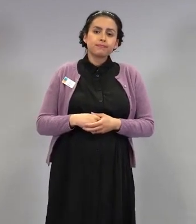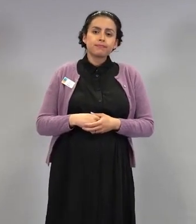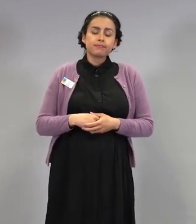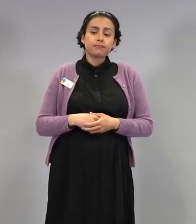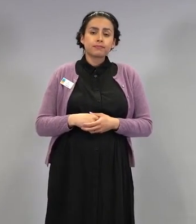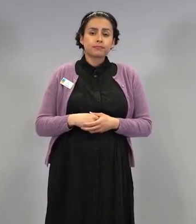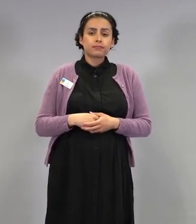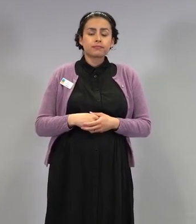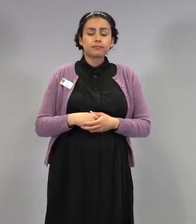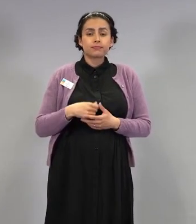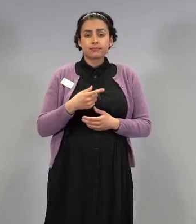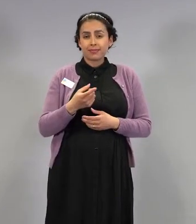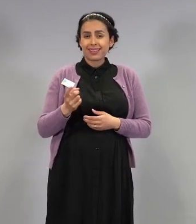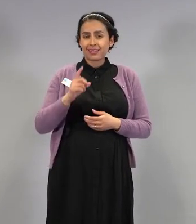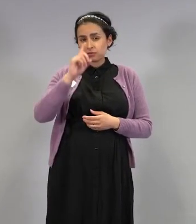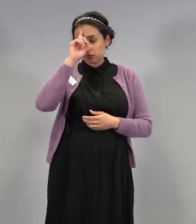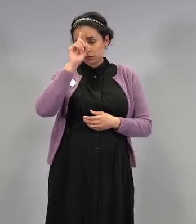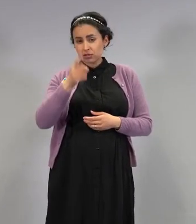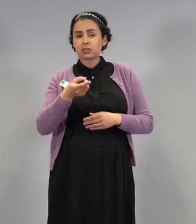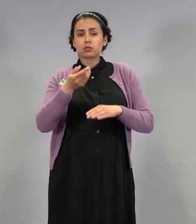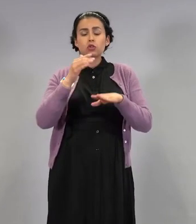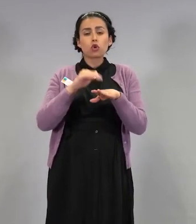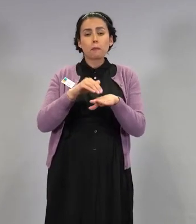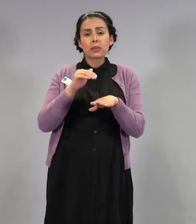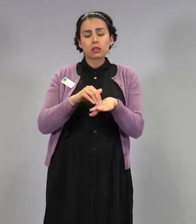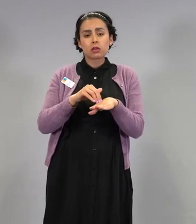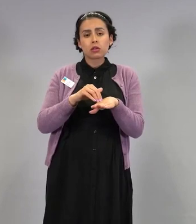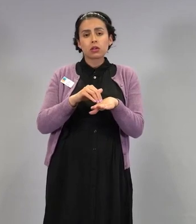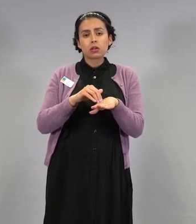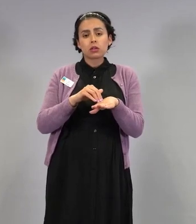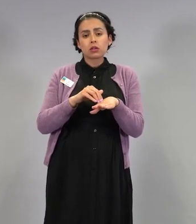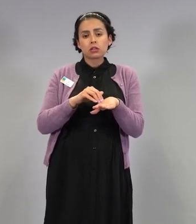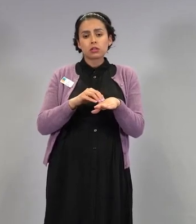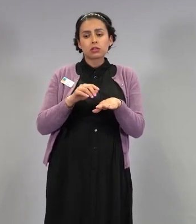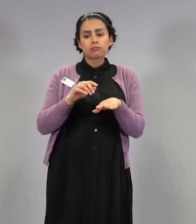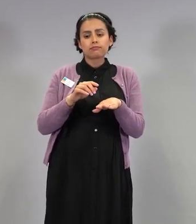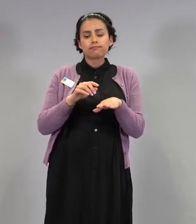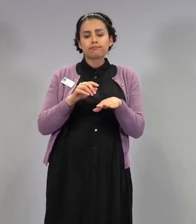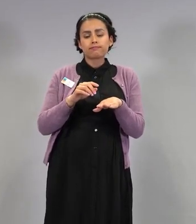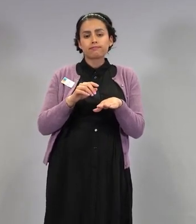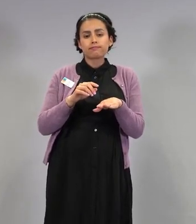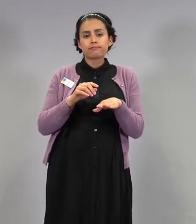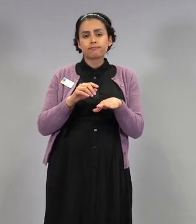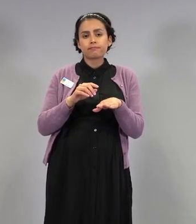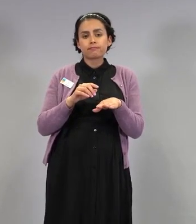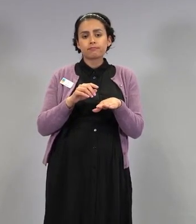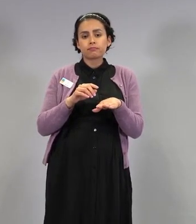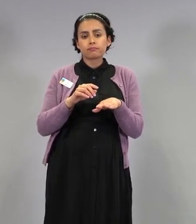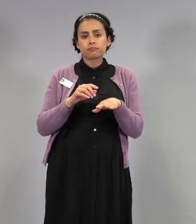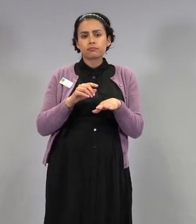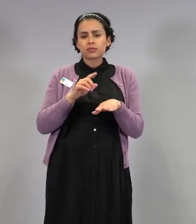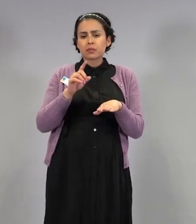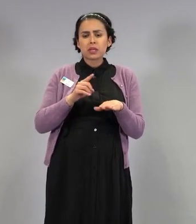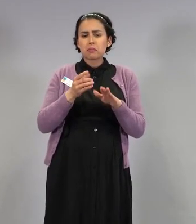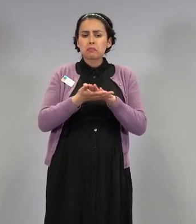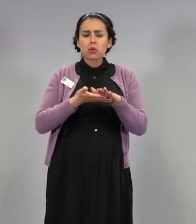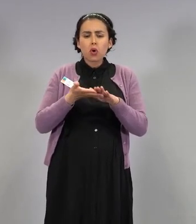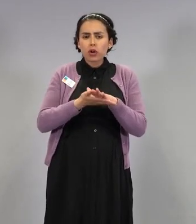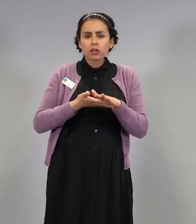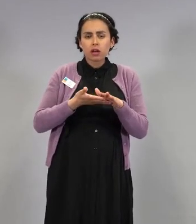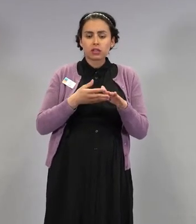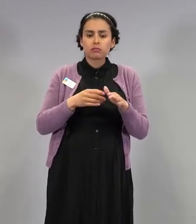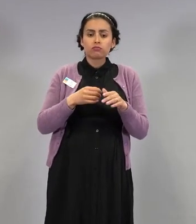Osaatteko siihen ottaa kantaa, että mihin se perustuu, että on mahdollista vaihtaa sitä